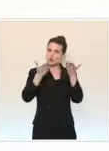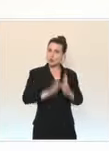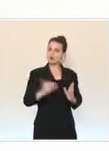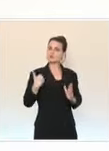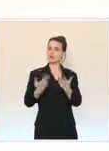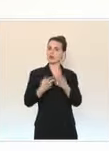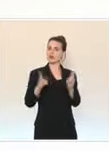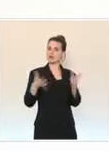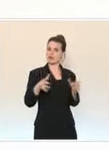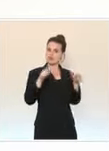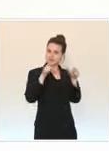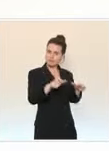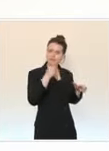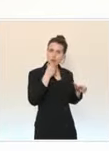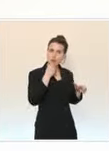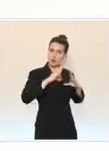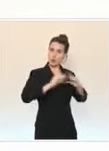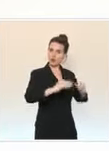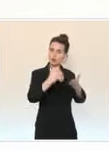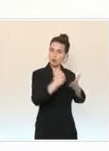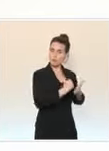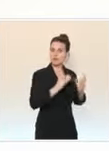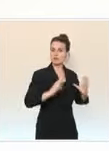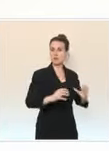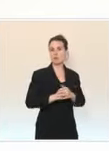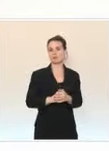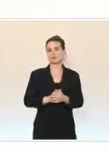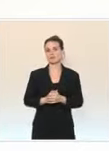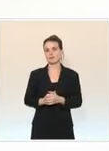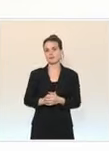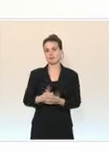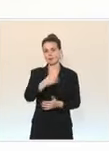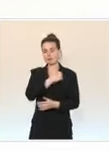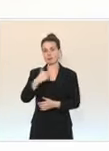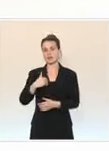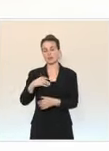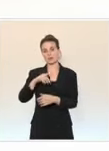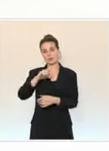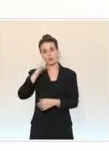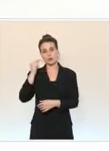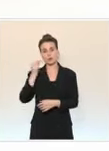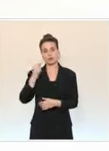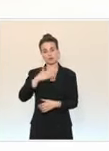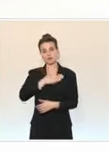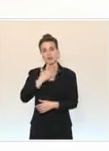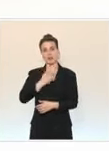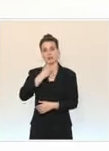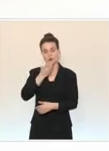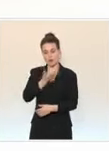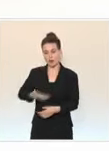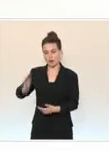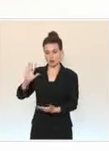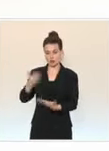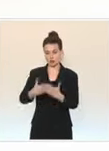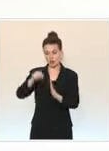Mes chers concitoyens, les efforts que nous avons consentis vont produire leurs effets. À une